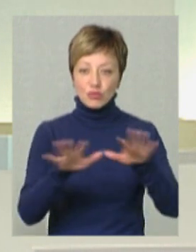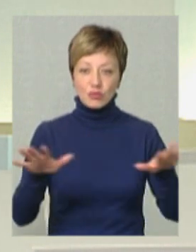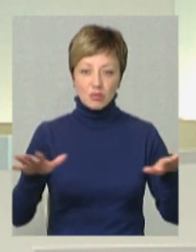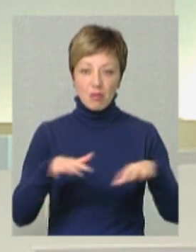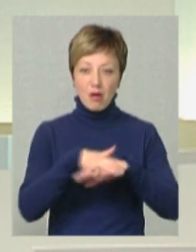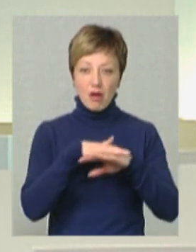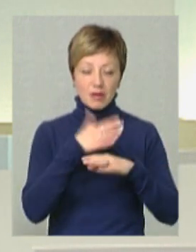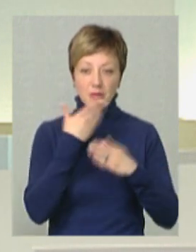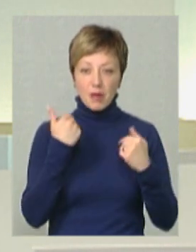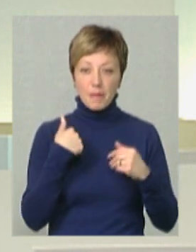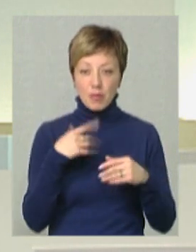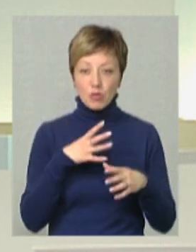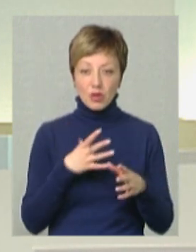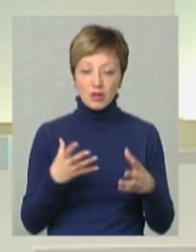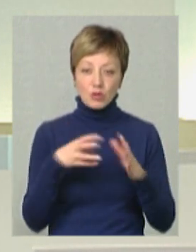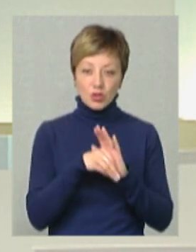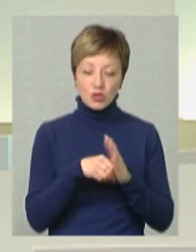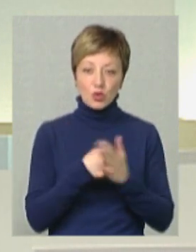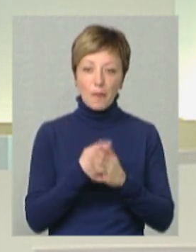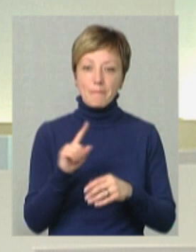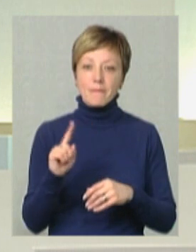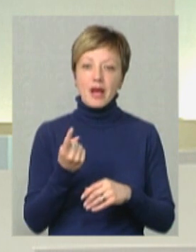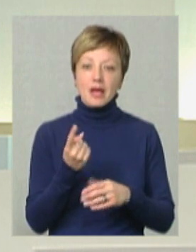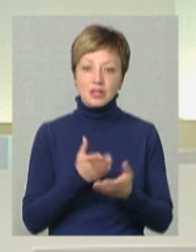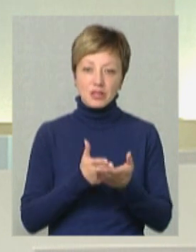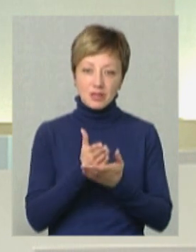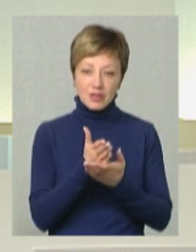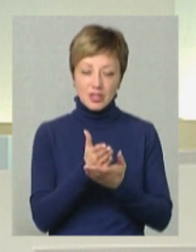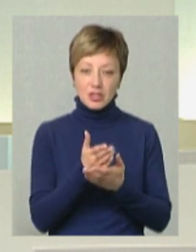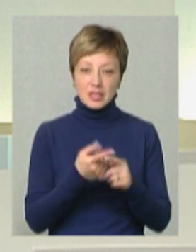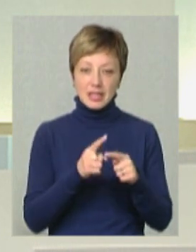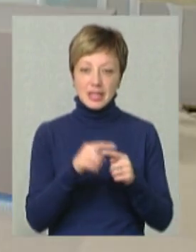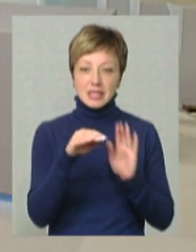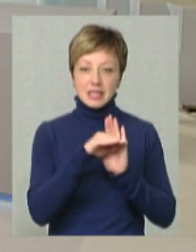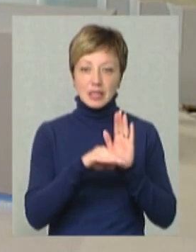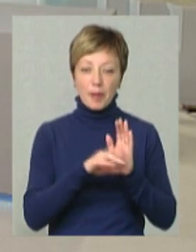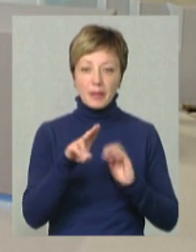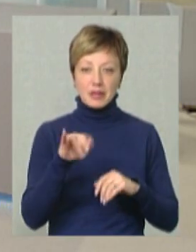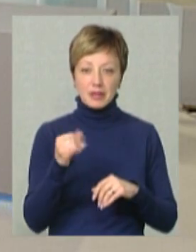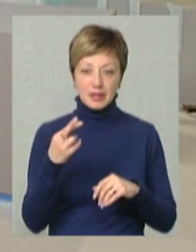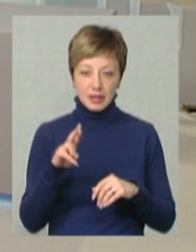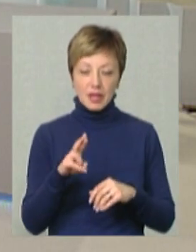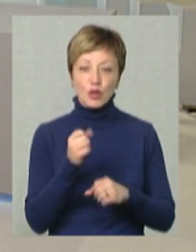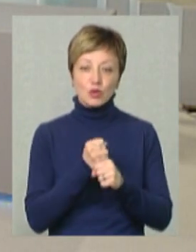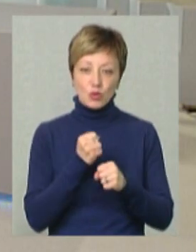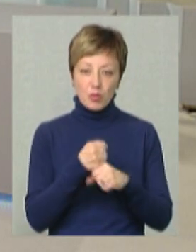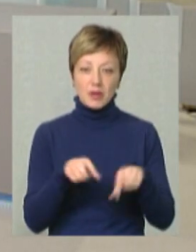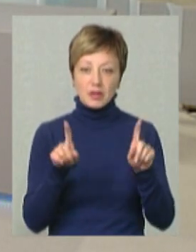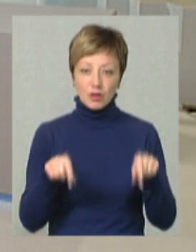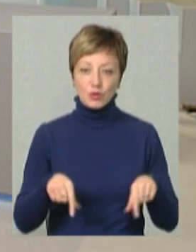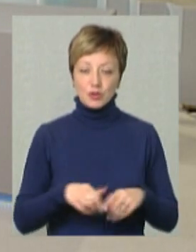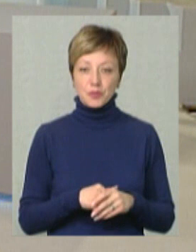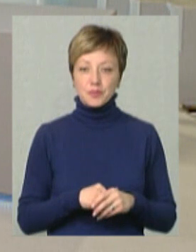загал. І ми були дотичні до самих перших навіть продакшн-версій цієї системи. Тестування. І розробки також.